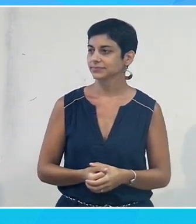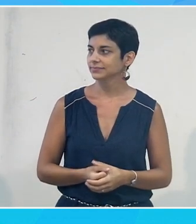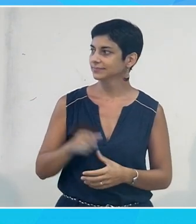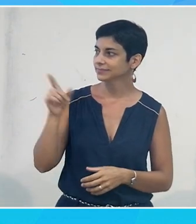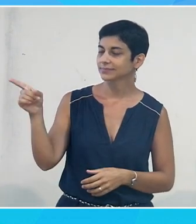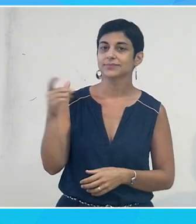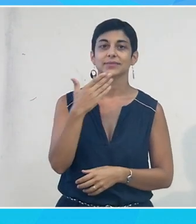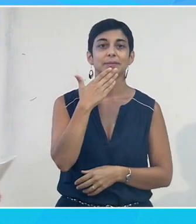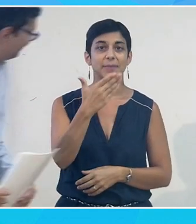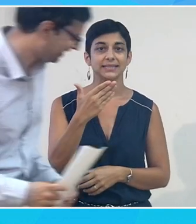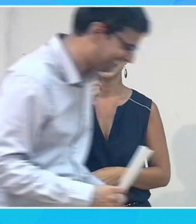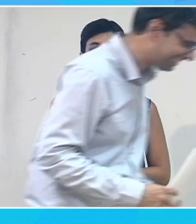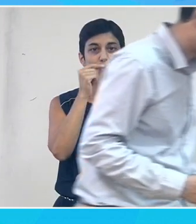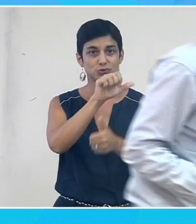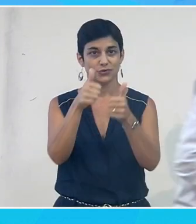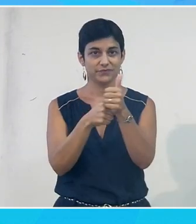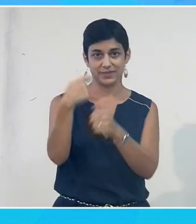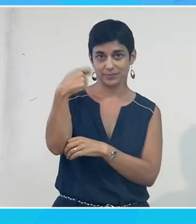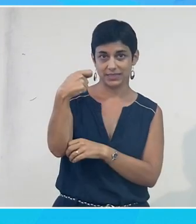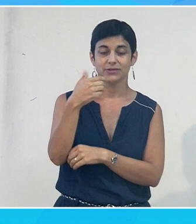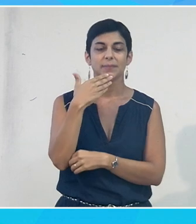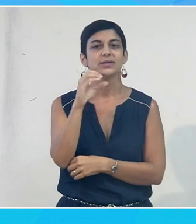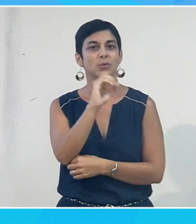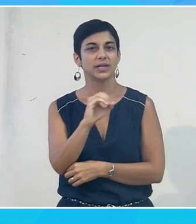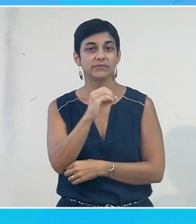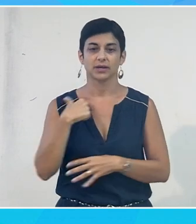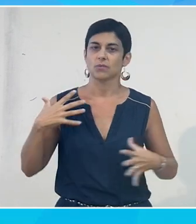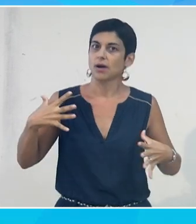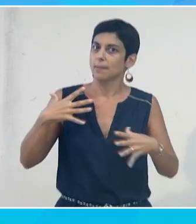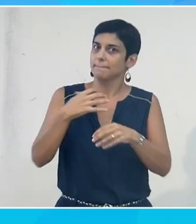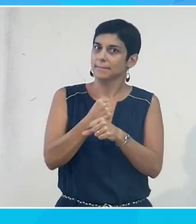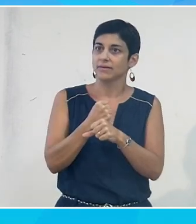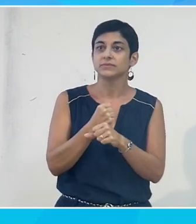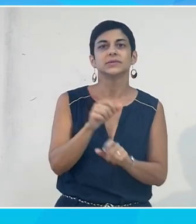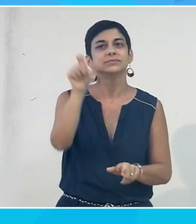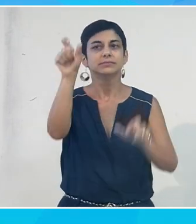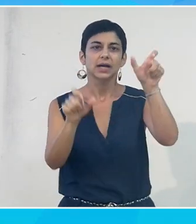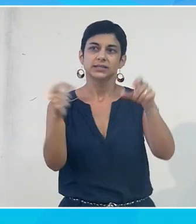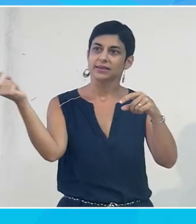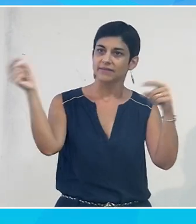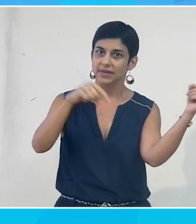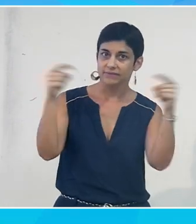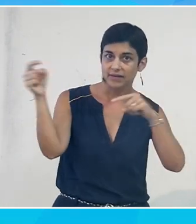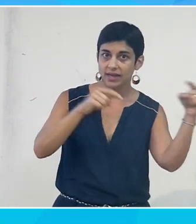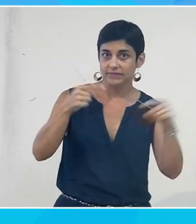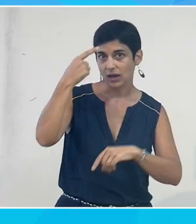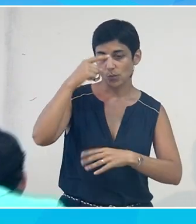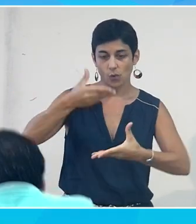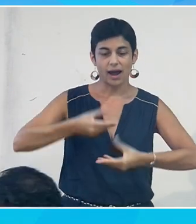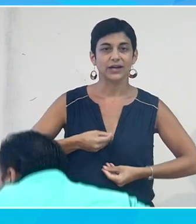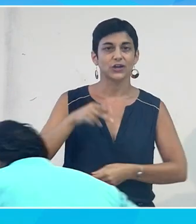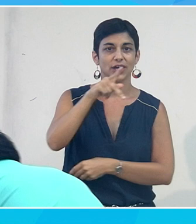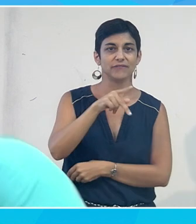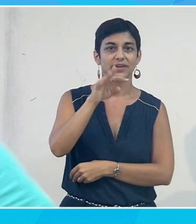Merci monsieur le vice-président, merci Olivier. Je vais être très bref parce que les gens sont venus accueillir Philippe Trottin